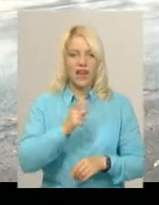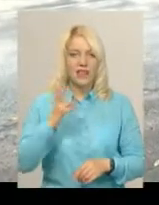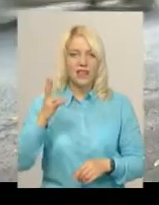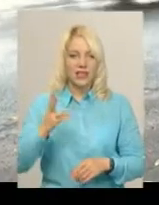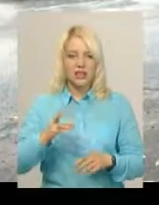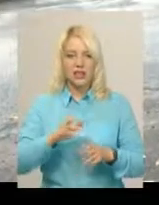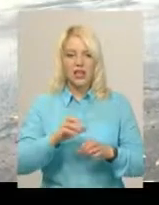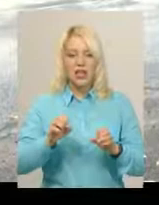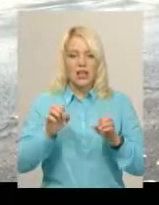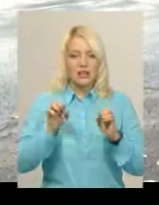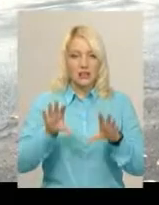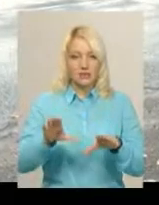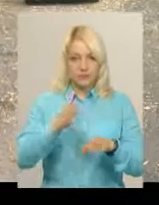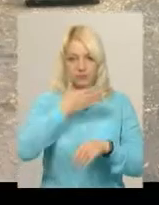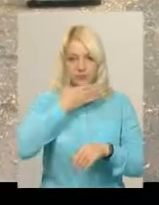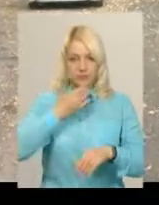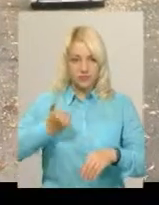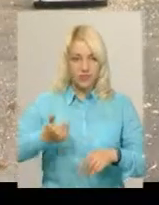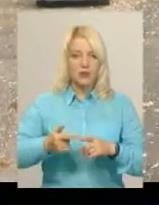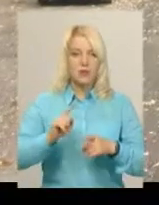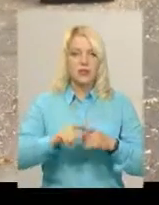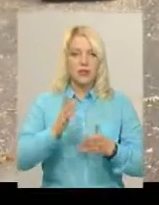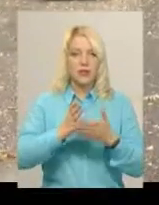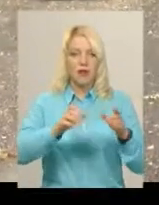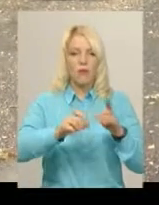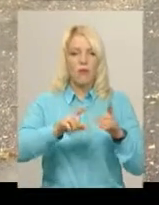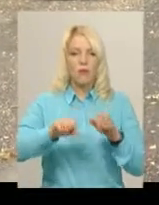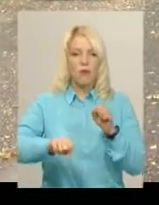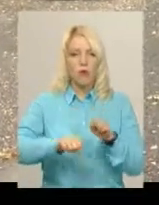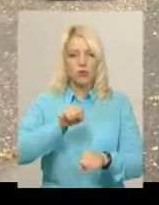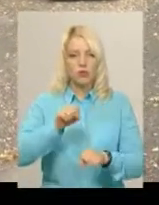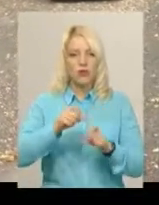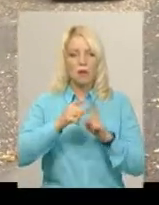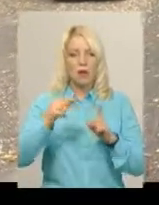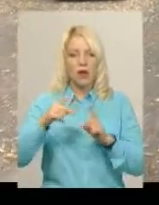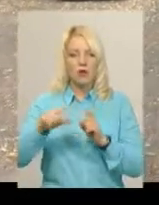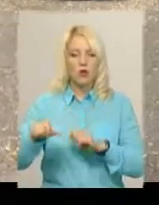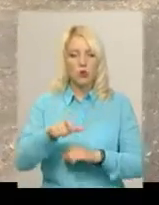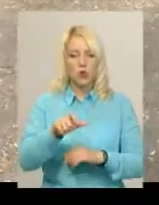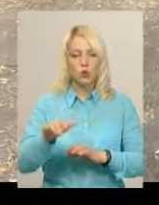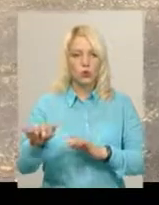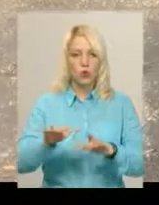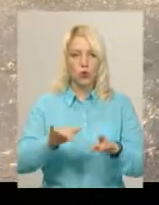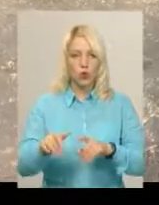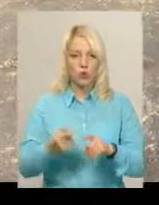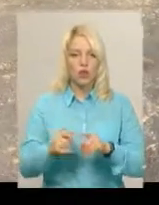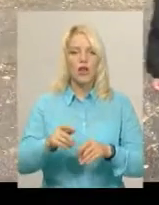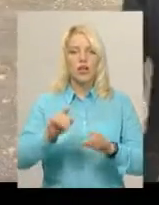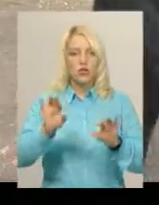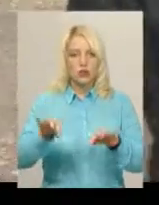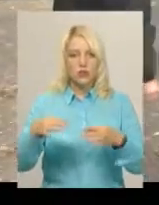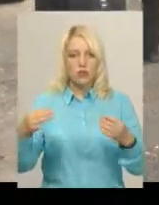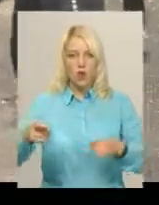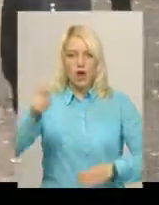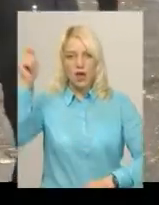невимкнені фари ближнього світла за межами населеного пункту є порушенням правил дорожнього руху. Їхне виконання дозволяє інспектору поліції зупинити авто та